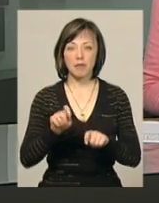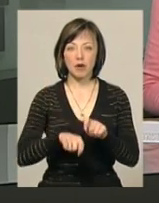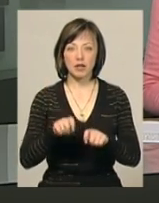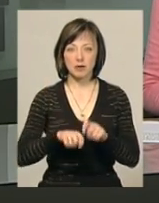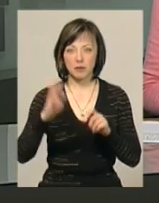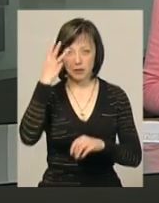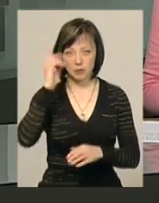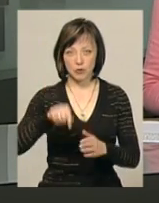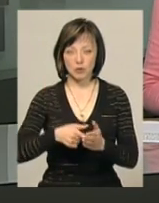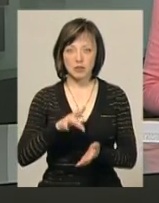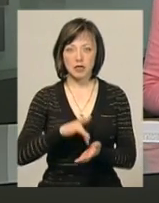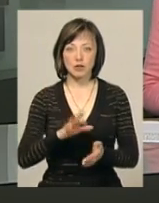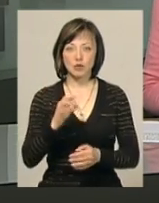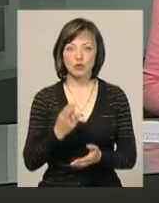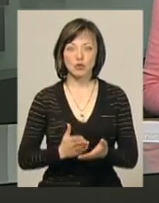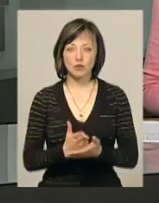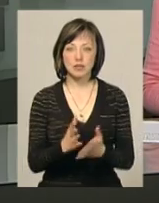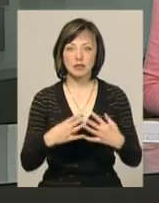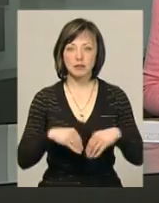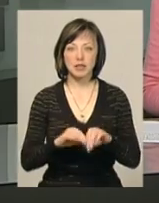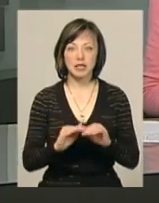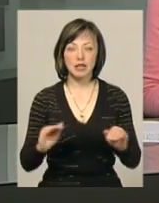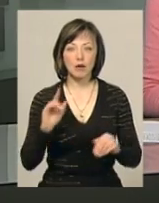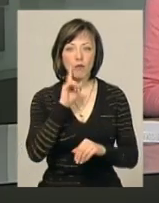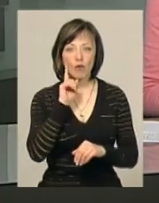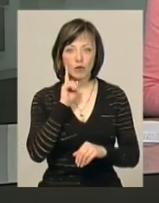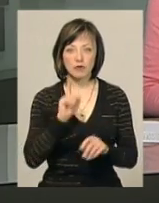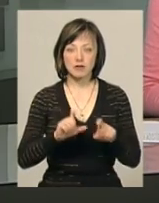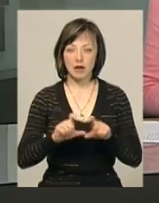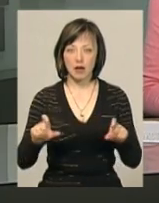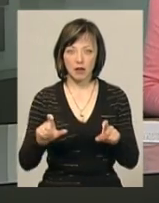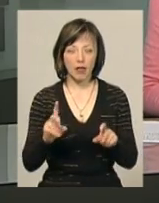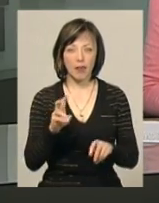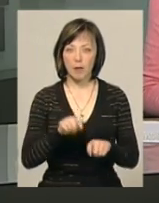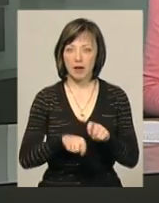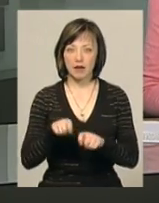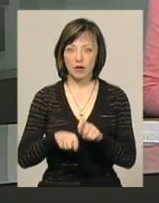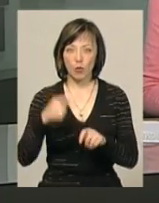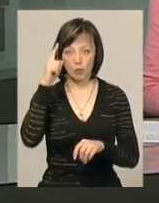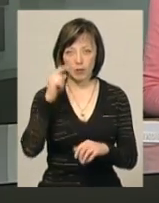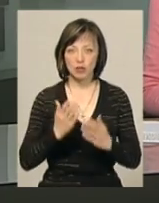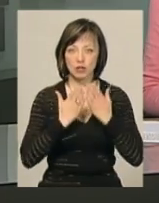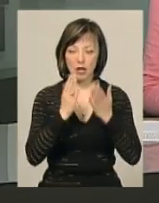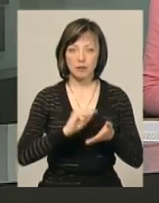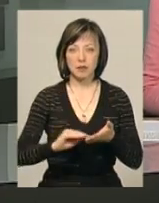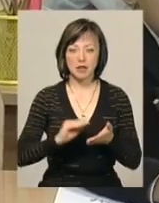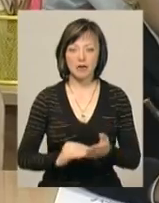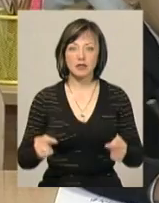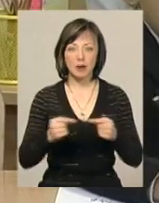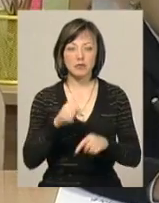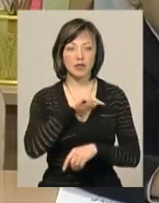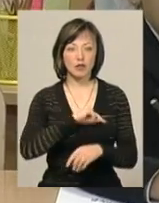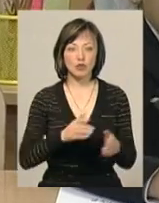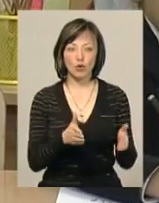Хмельницькому міському центрі соціальних служб для сім'ї дітей та молоді. У закладі не перевіряють вміння читати та писати, а визначають